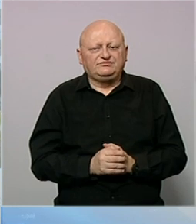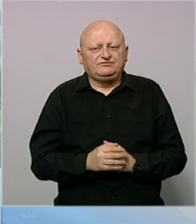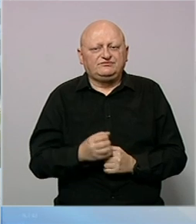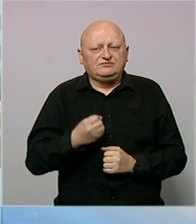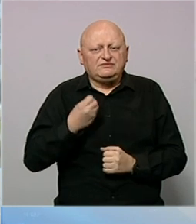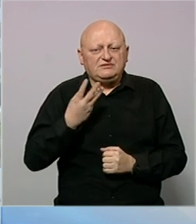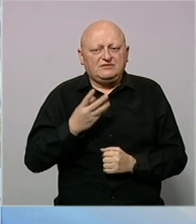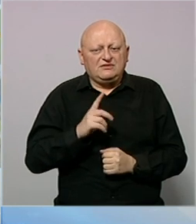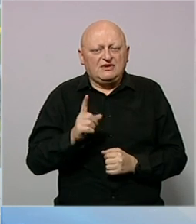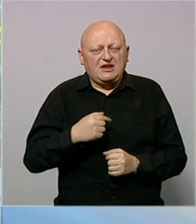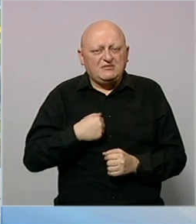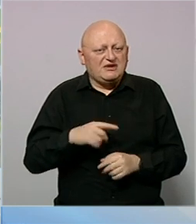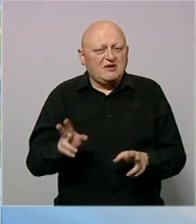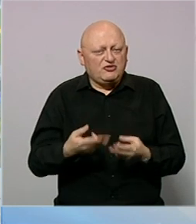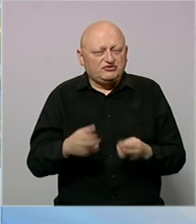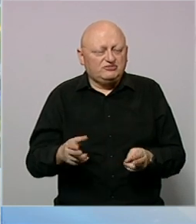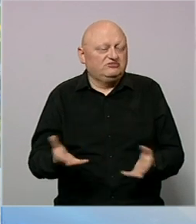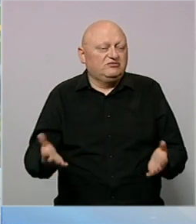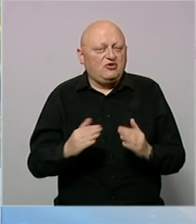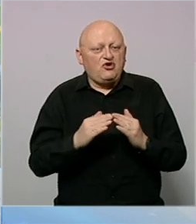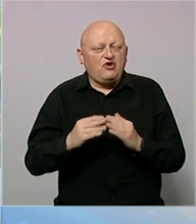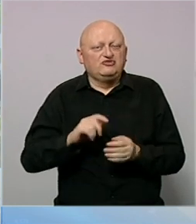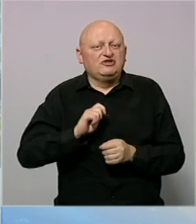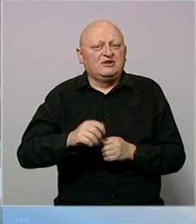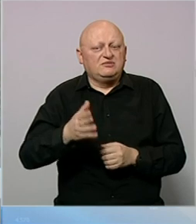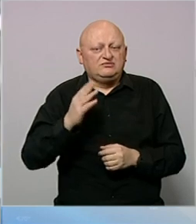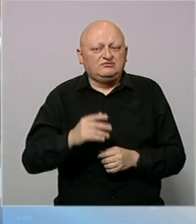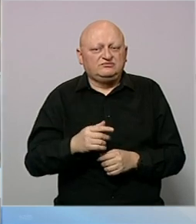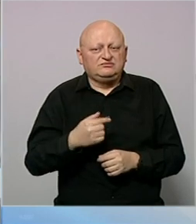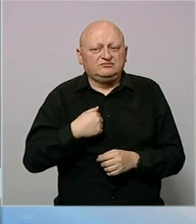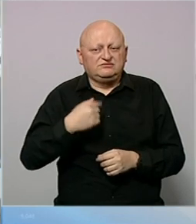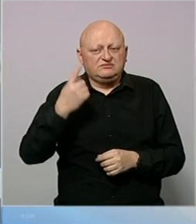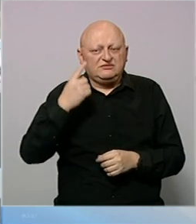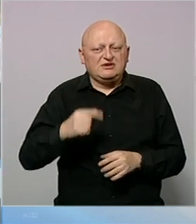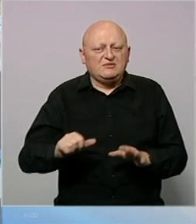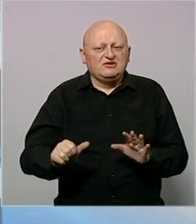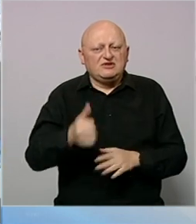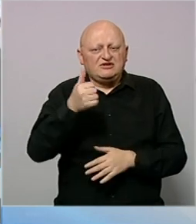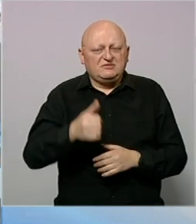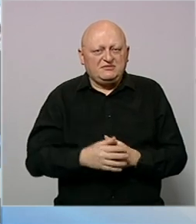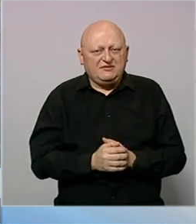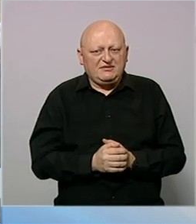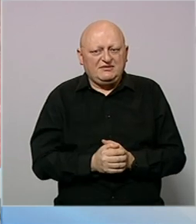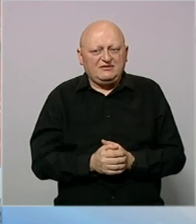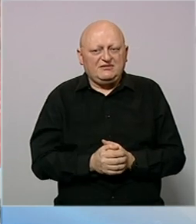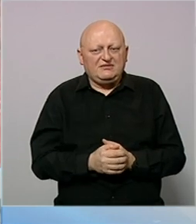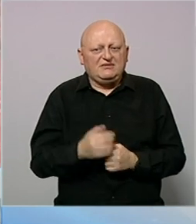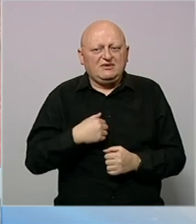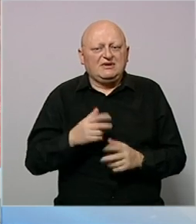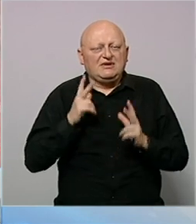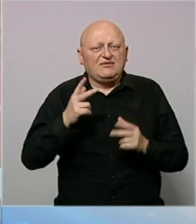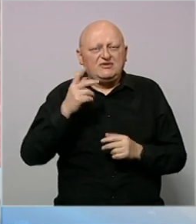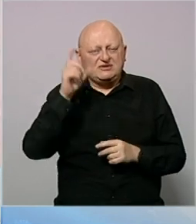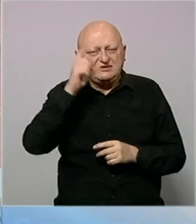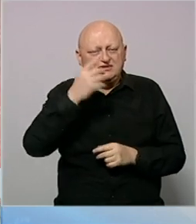Kad mi nismo mogli, a bar kompije je napobili. Čak sam mislio da će biti prvalci. Ona je bio za Srbiju i za